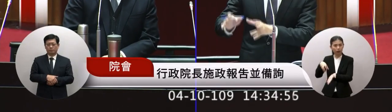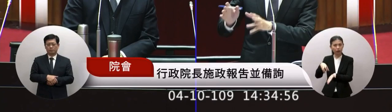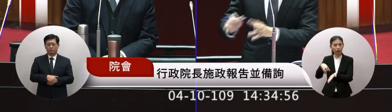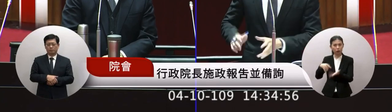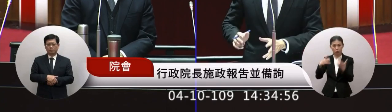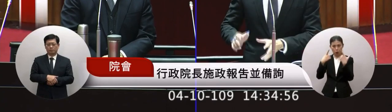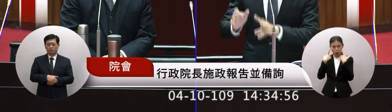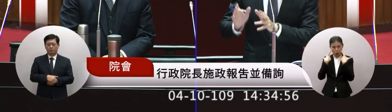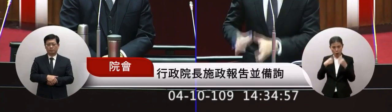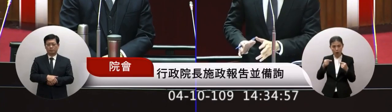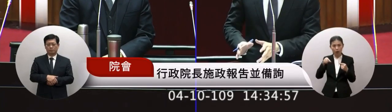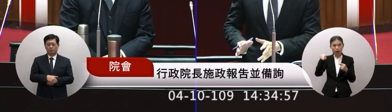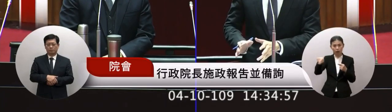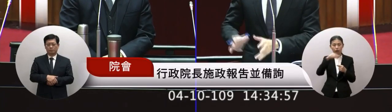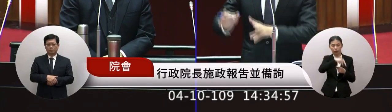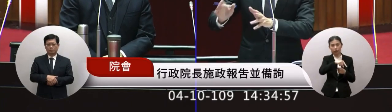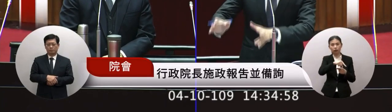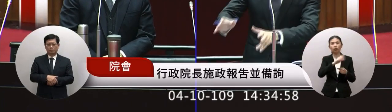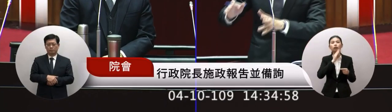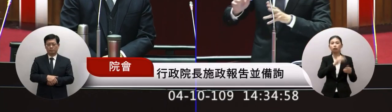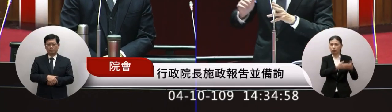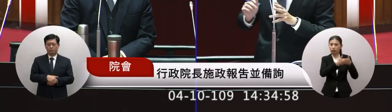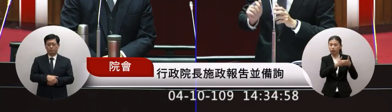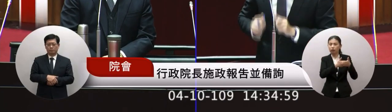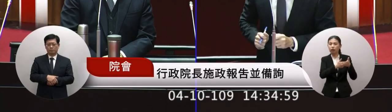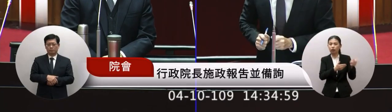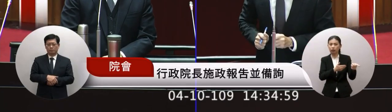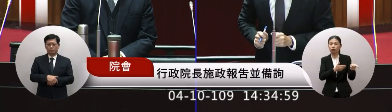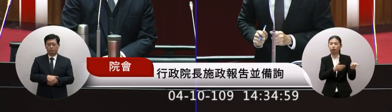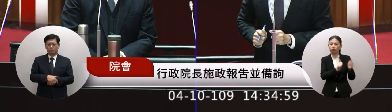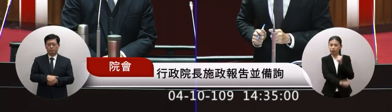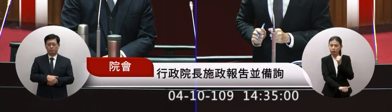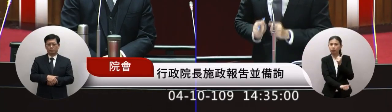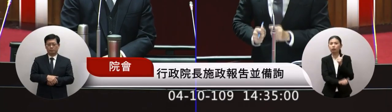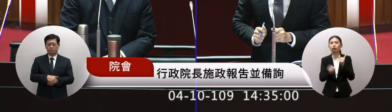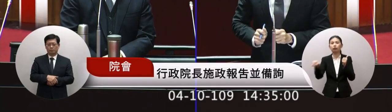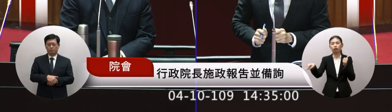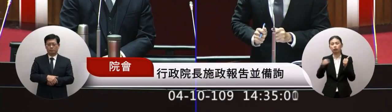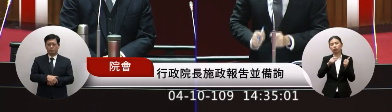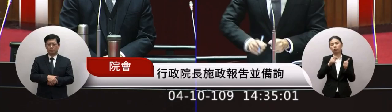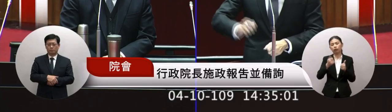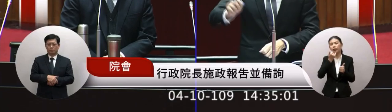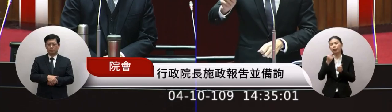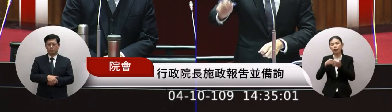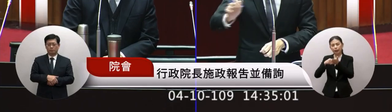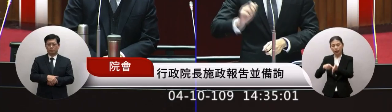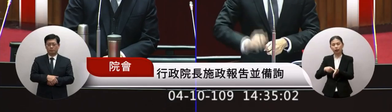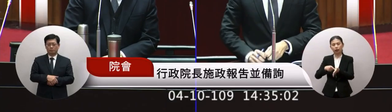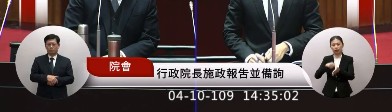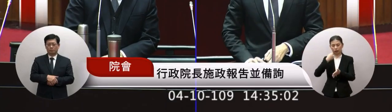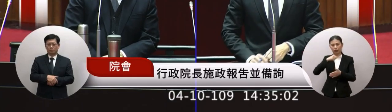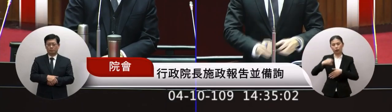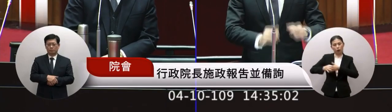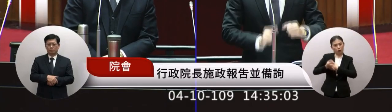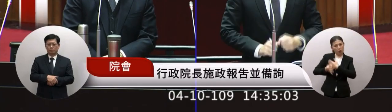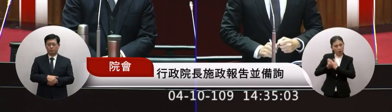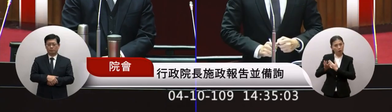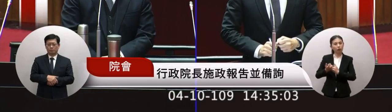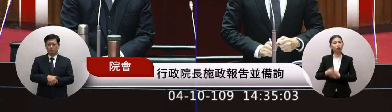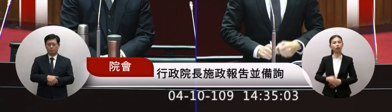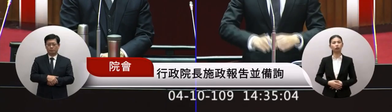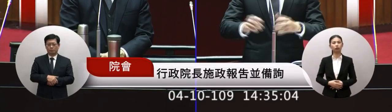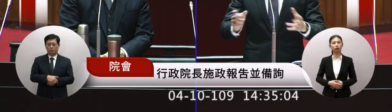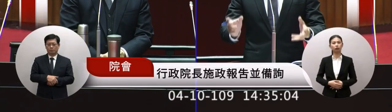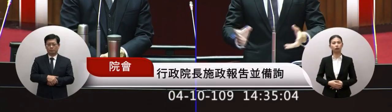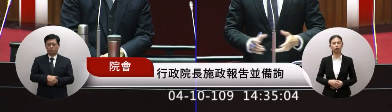原生的國籍是China他就可以來申請做我們的教民就可以申請台灣的